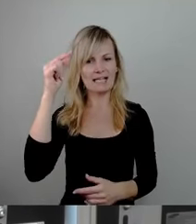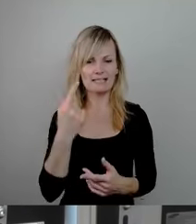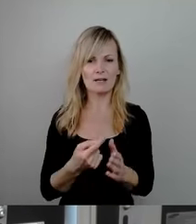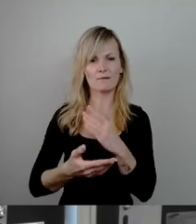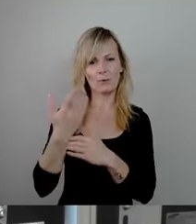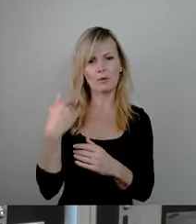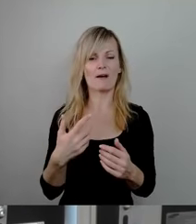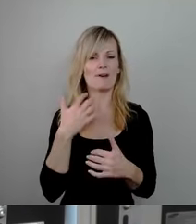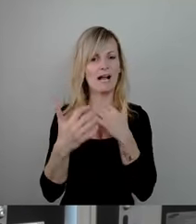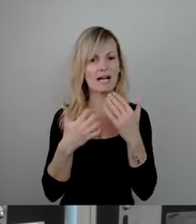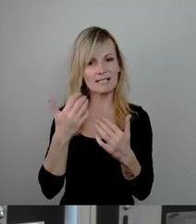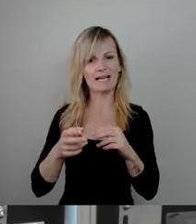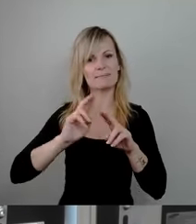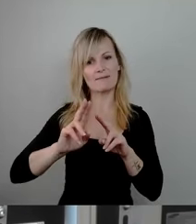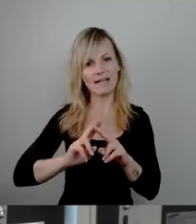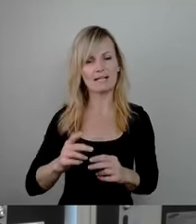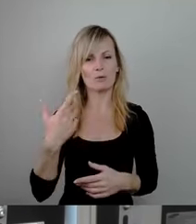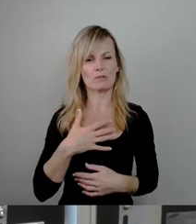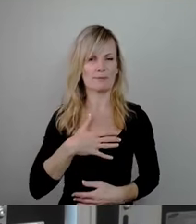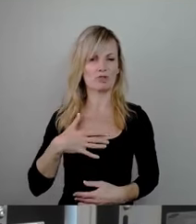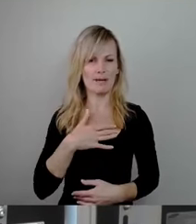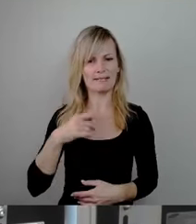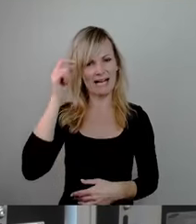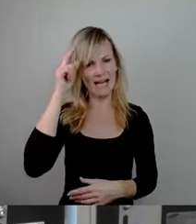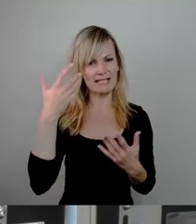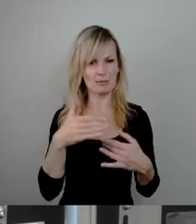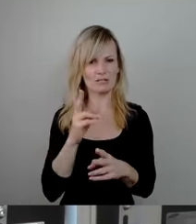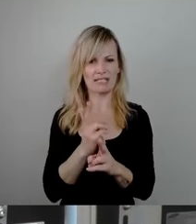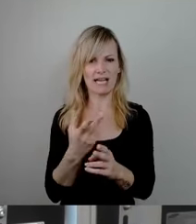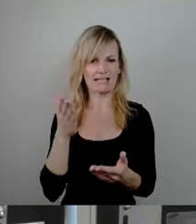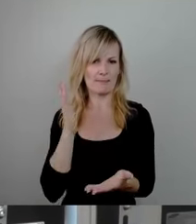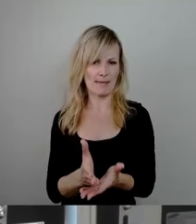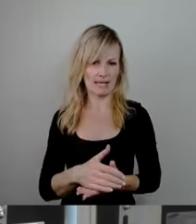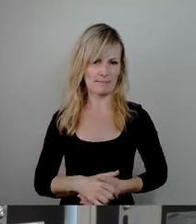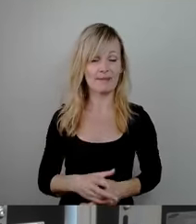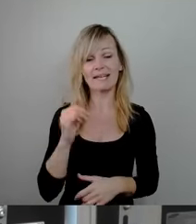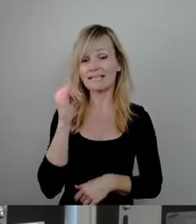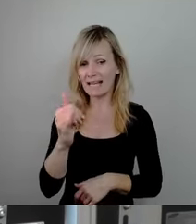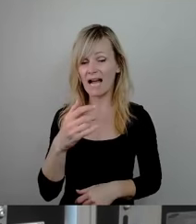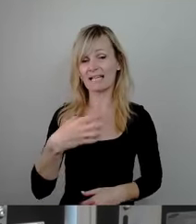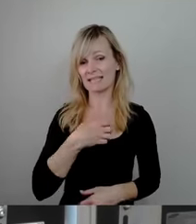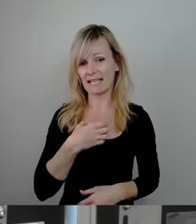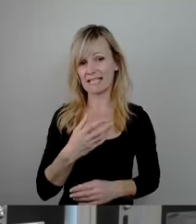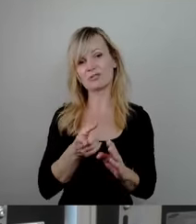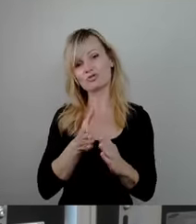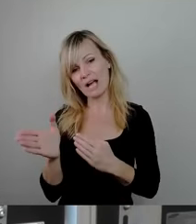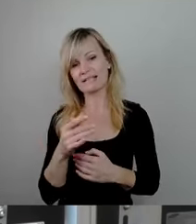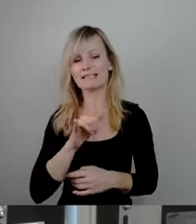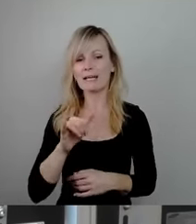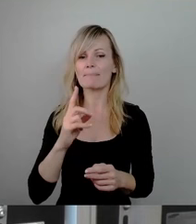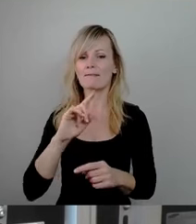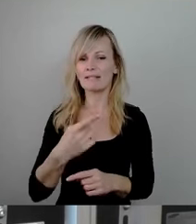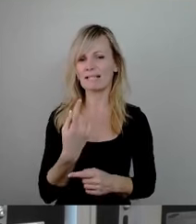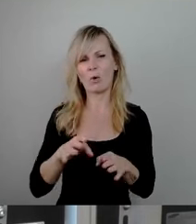beschämender Geistlosigkeit zu beenden. Ja, Dresden scheitert immer wieder an den grundlegendsten